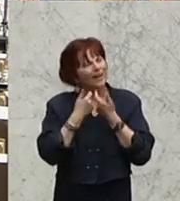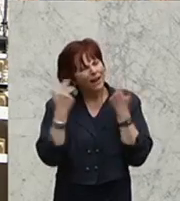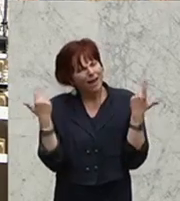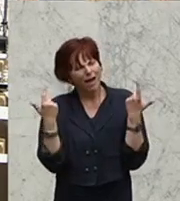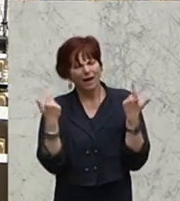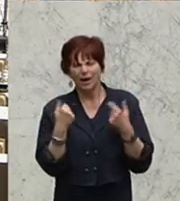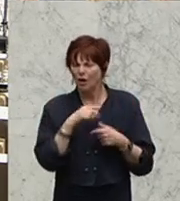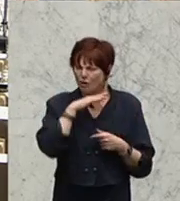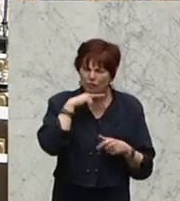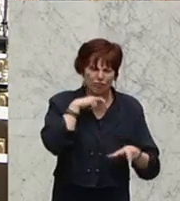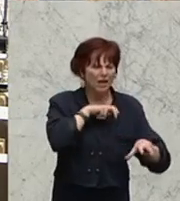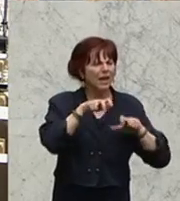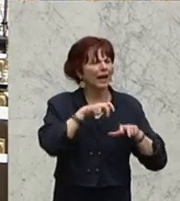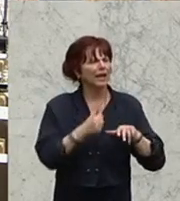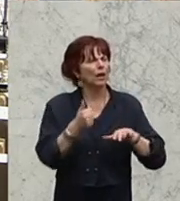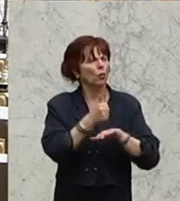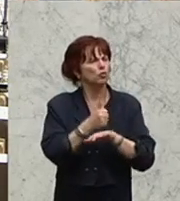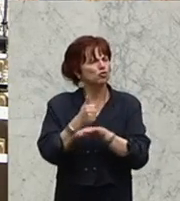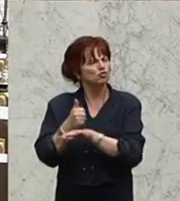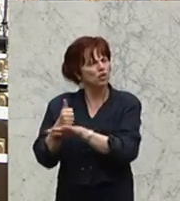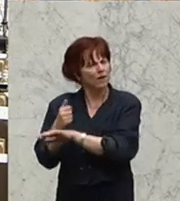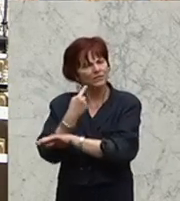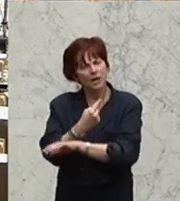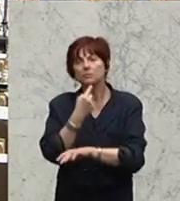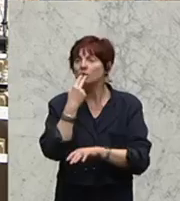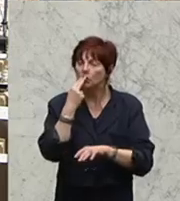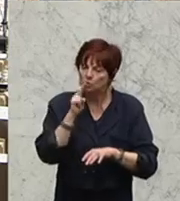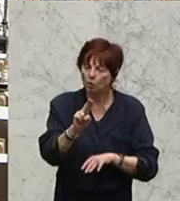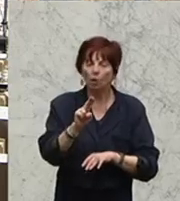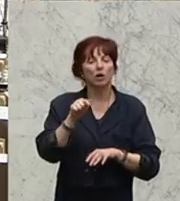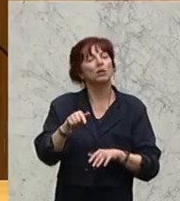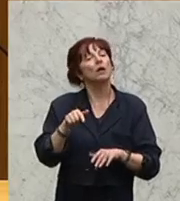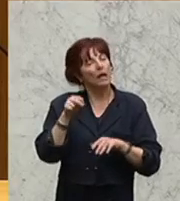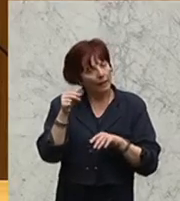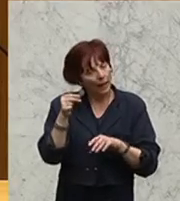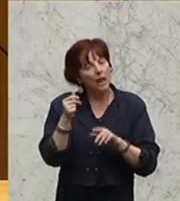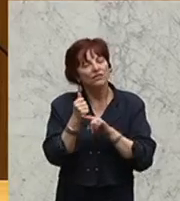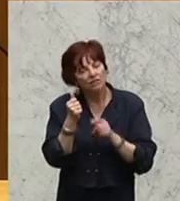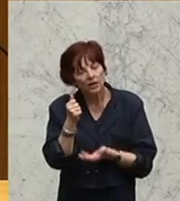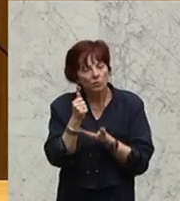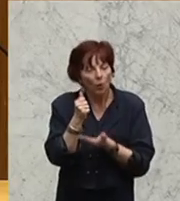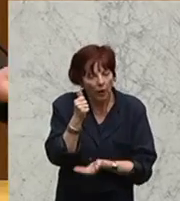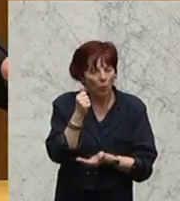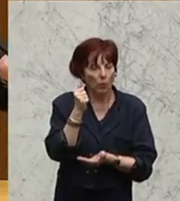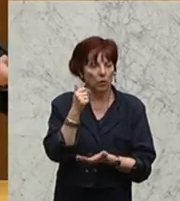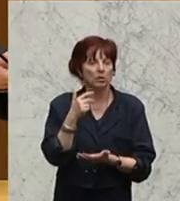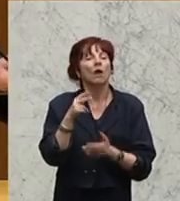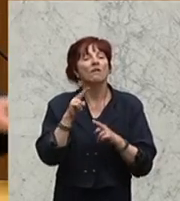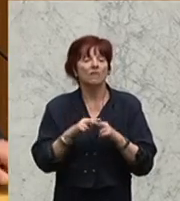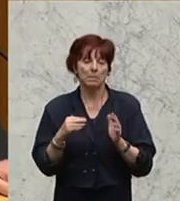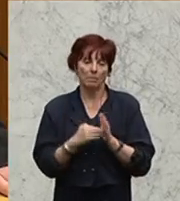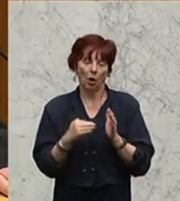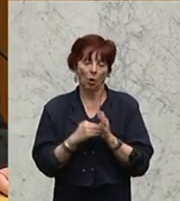vieler Regierungschefs, diese Mittel auch zu erhöhen, wenn das notwendig ist, um weitere Katastrophen in